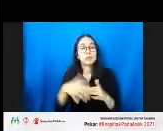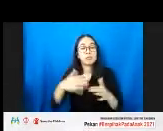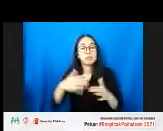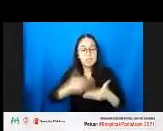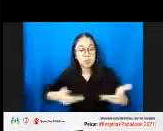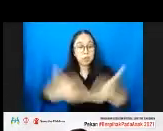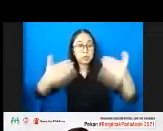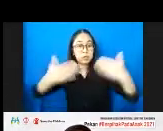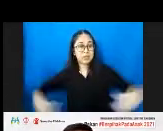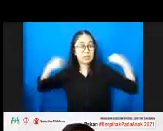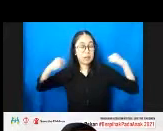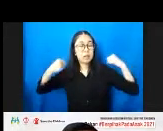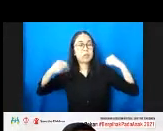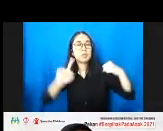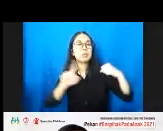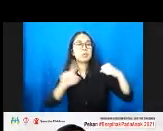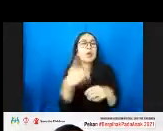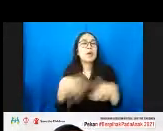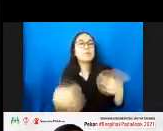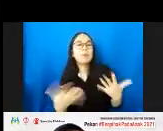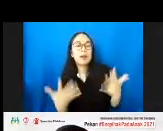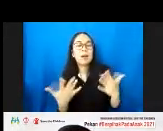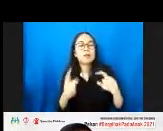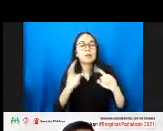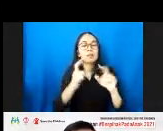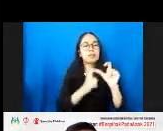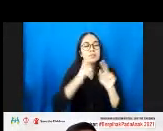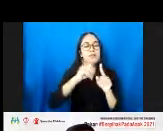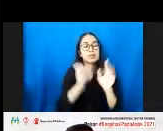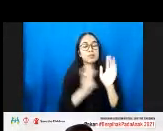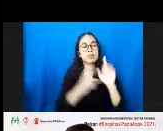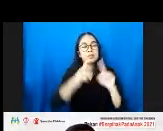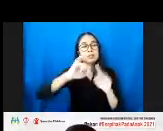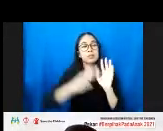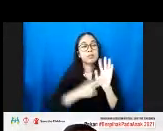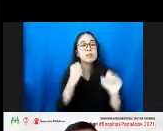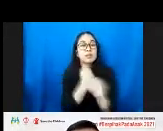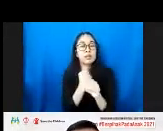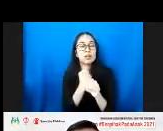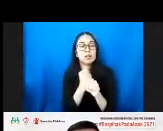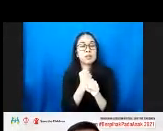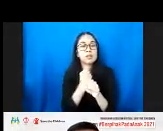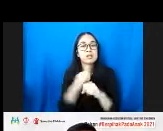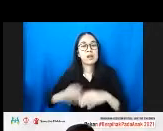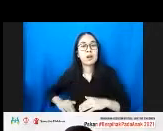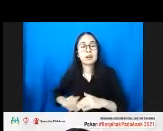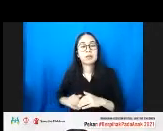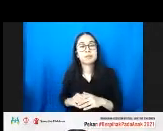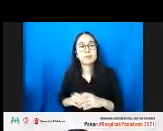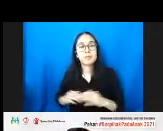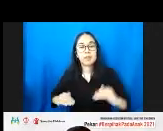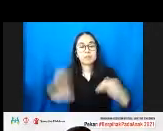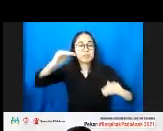dimulai juga dengan santing. Di mana salah satu indikator gizi yang saat ini banyak dipakai. Yaitu